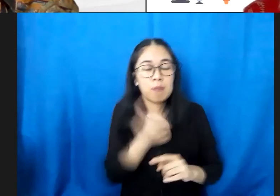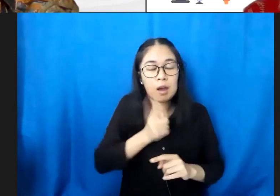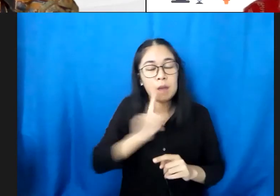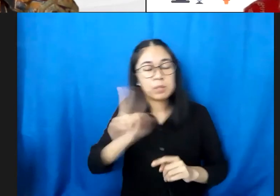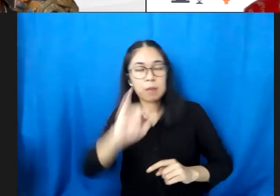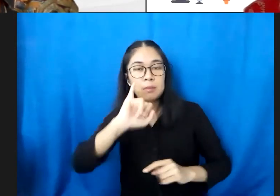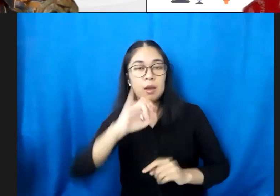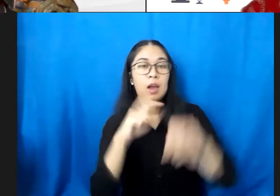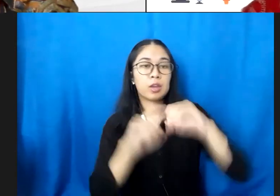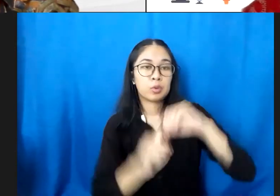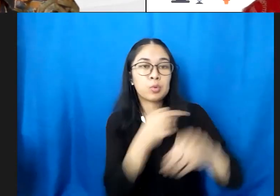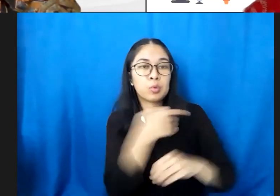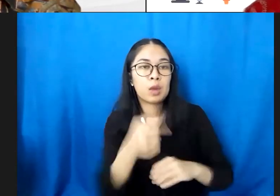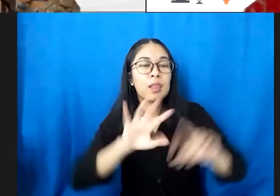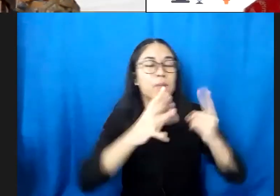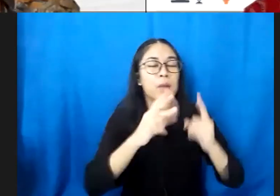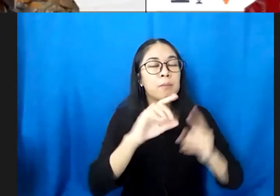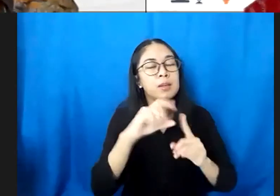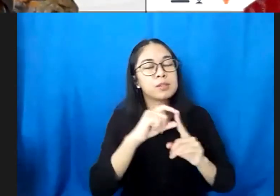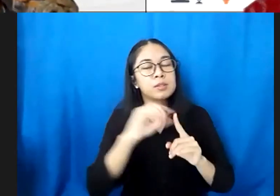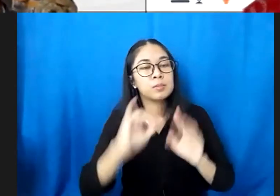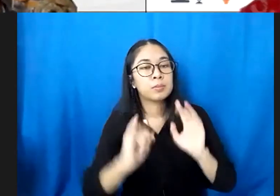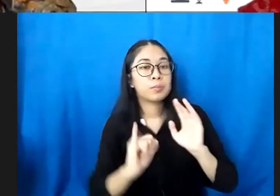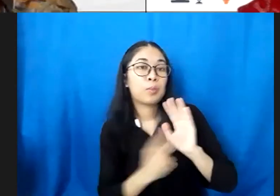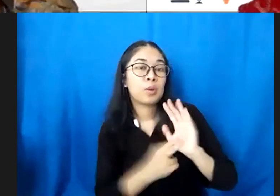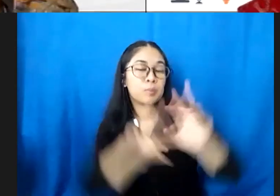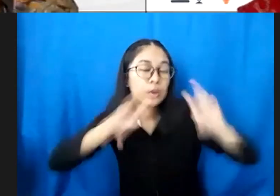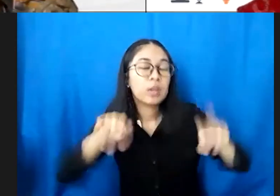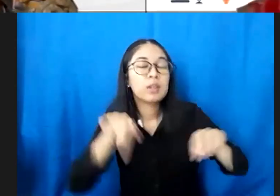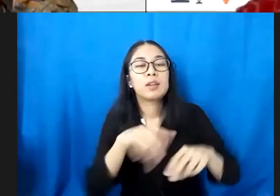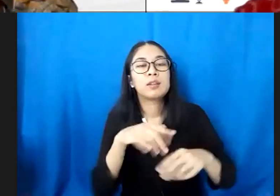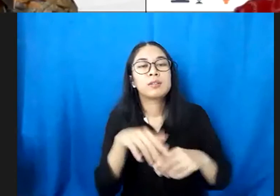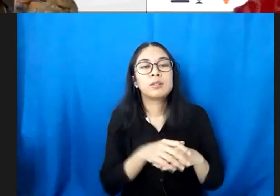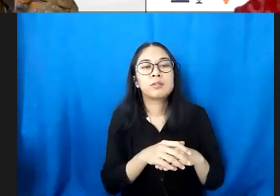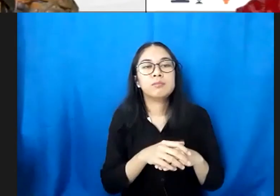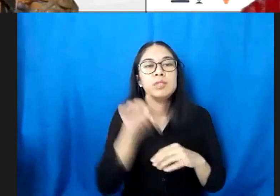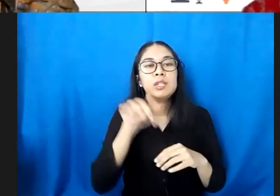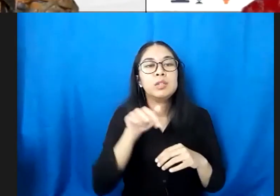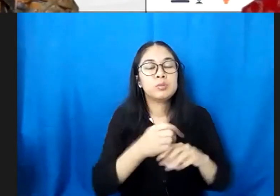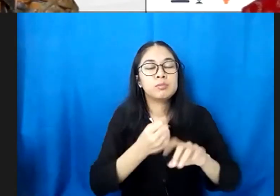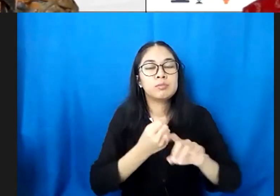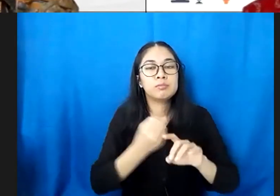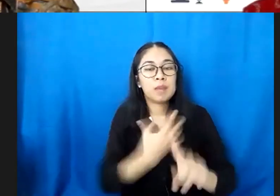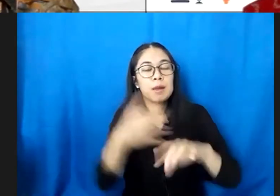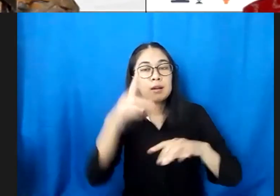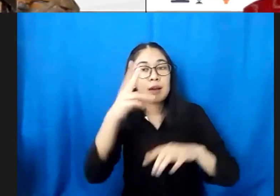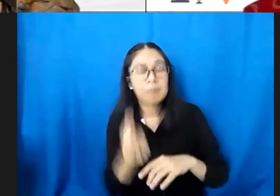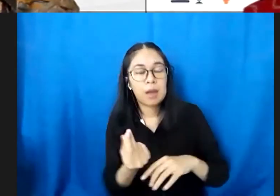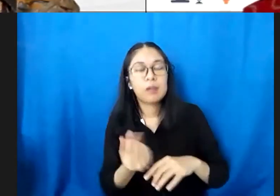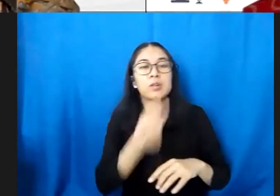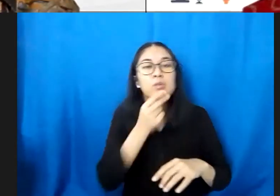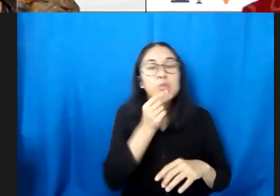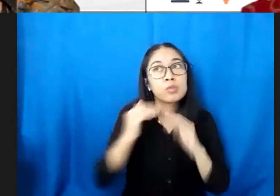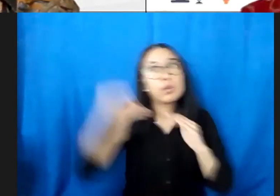kurang 15 poin dibanding anak-anak normal dan ini dampaknya akan menjadi pada waktu dia dewasa berebut di sekolah